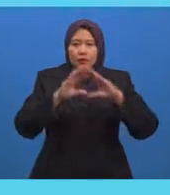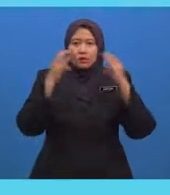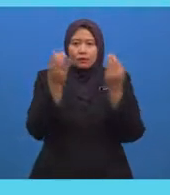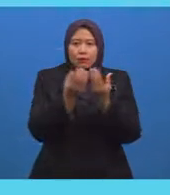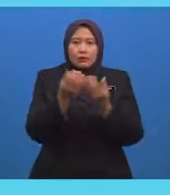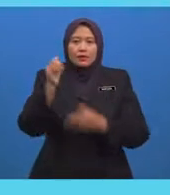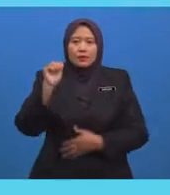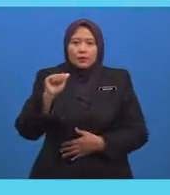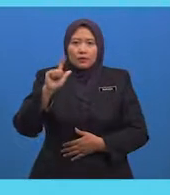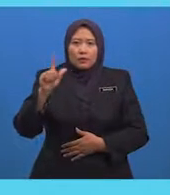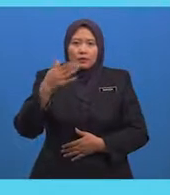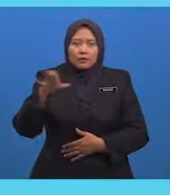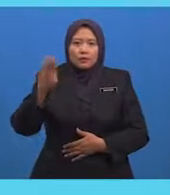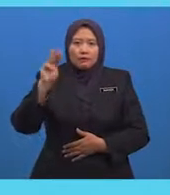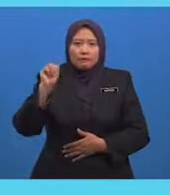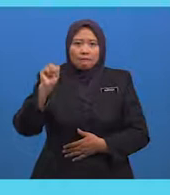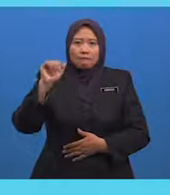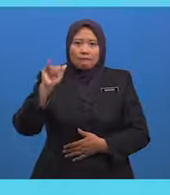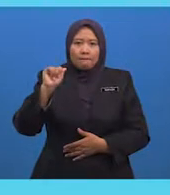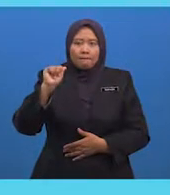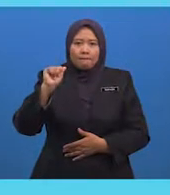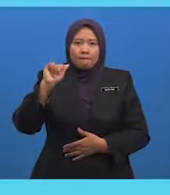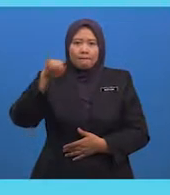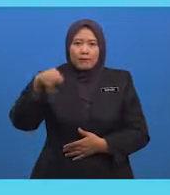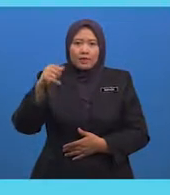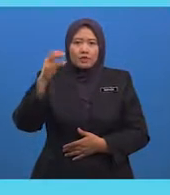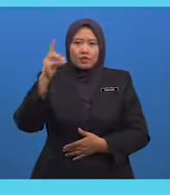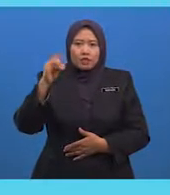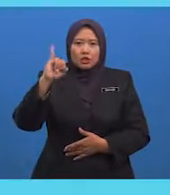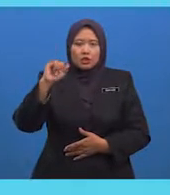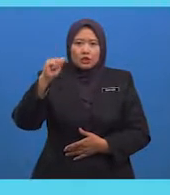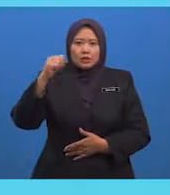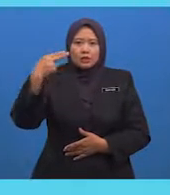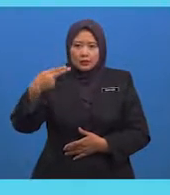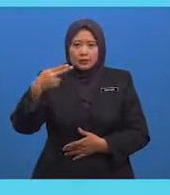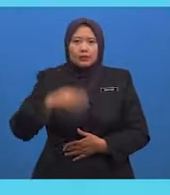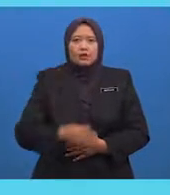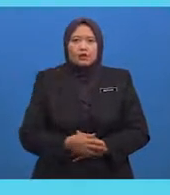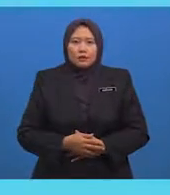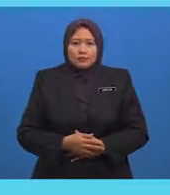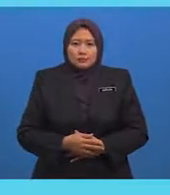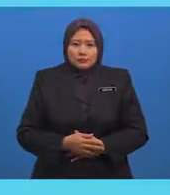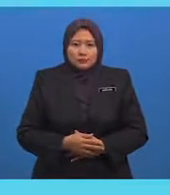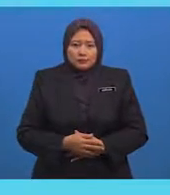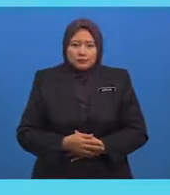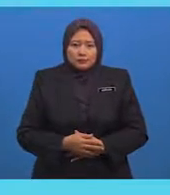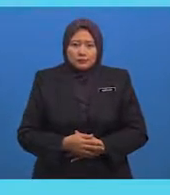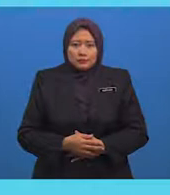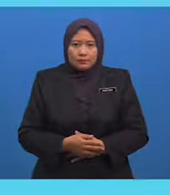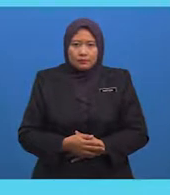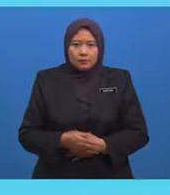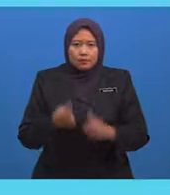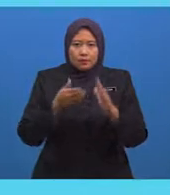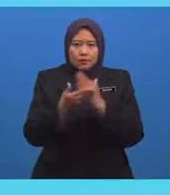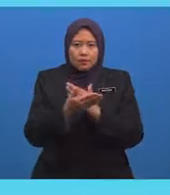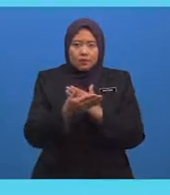Diwujudkan oleh Majduddin Abu Al-Asbal Iaitu salah seorang wazir Masjid